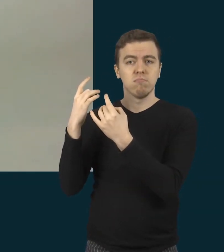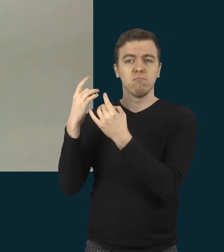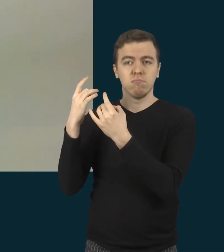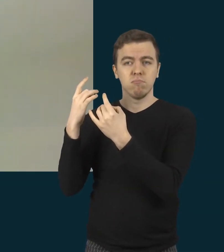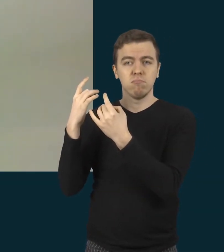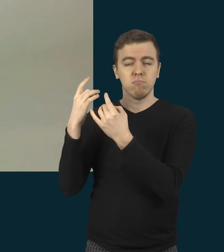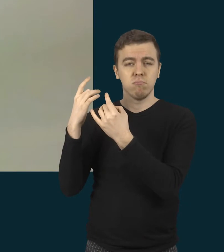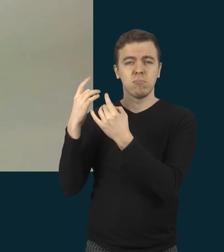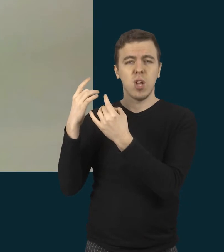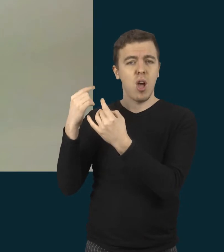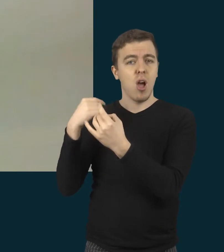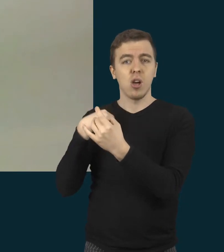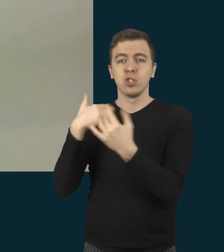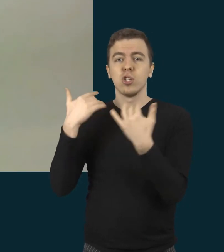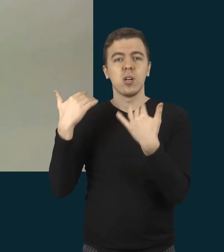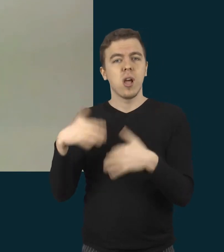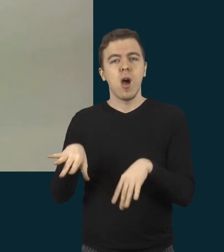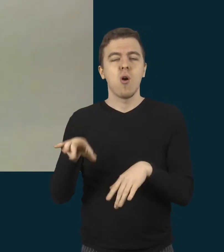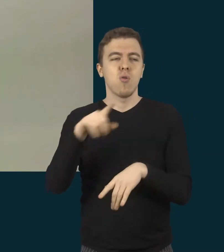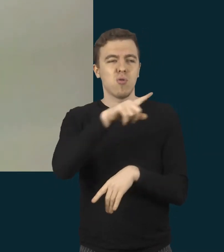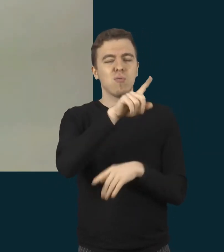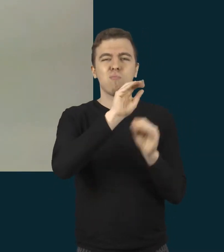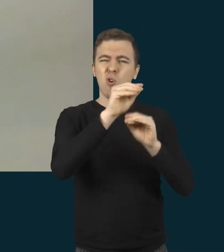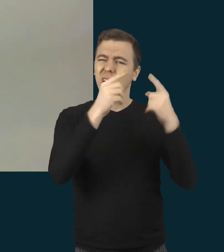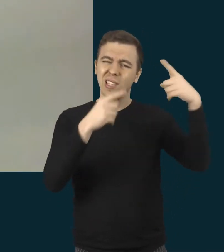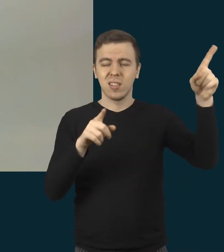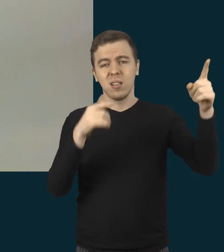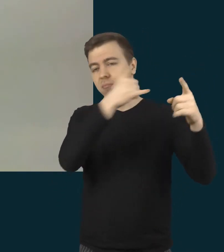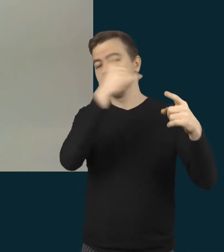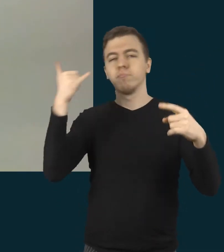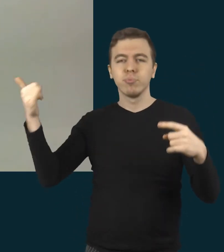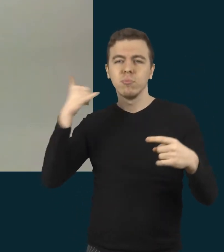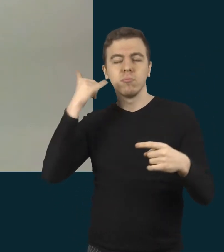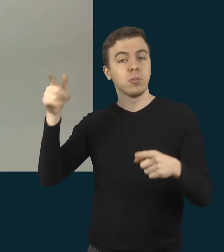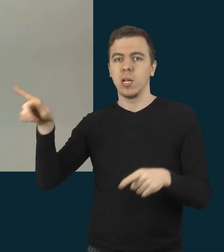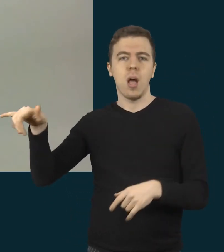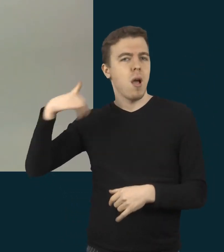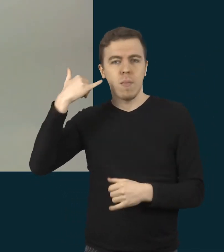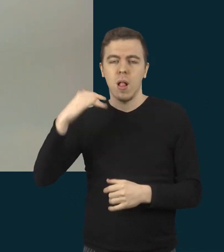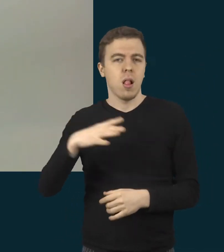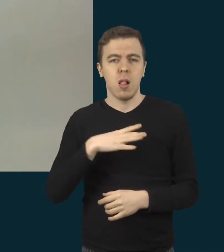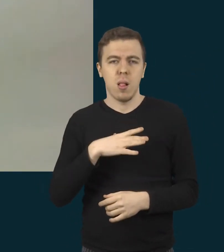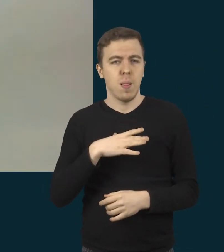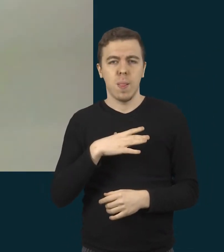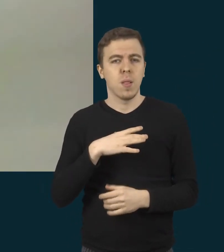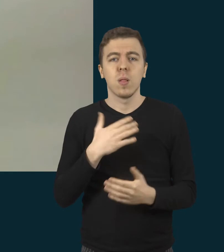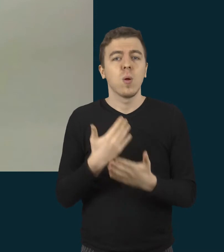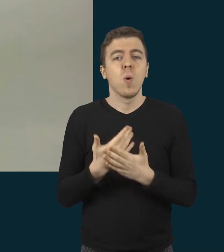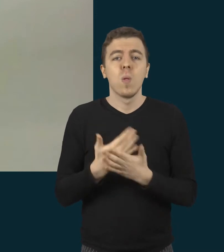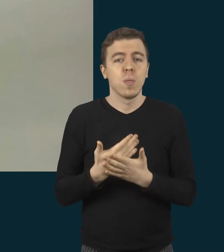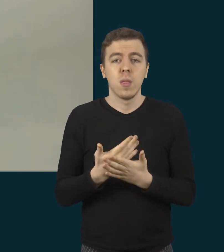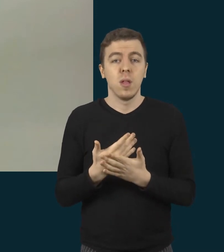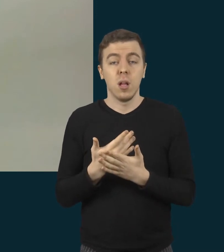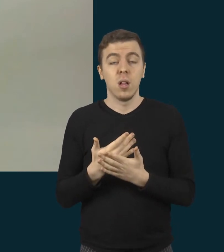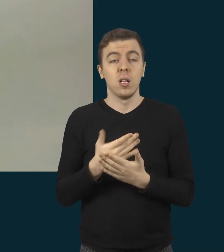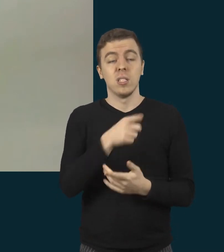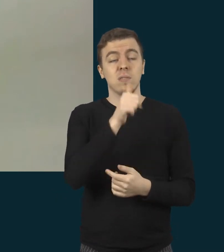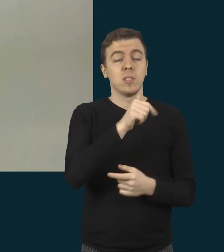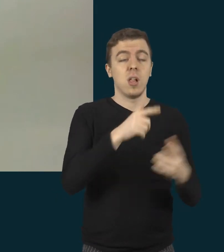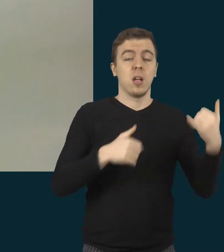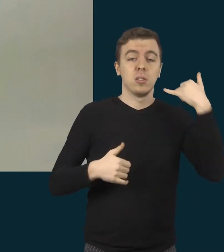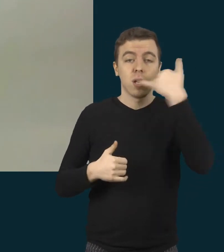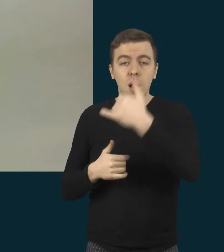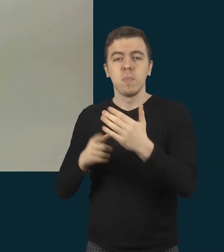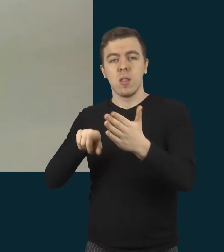aš jau nekeliu ragelio, kai man skambina specialusis pedagogas. Nes aš žinau, kad jis klaus, kodėl dar netlikome tų